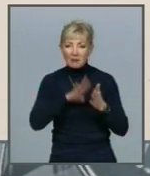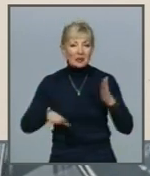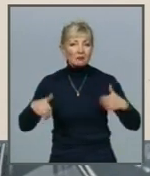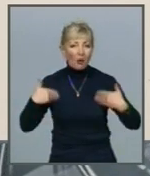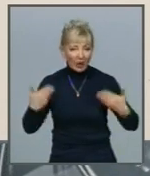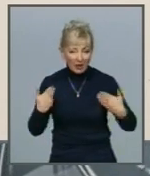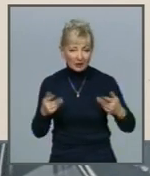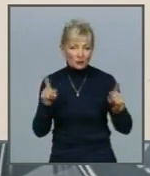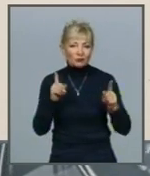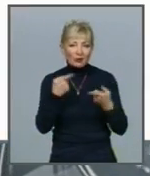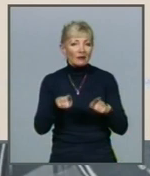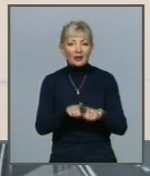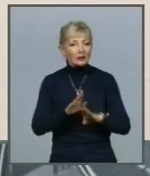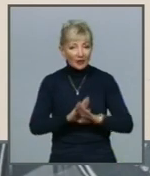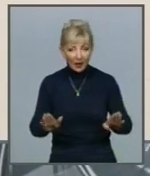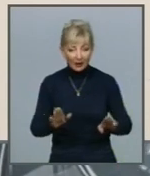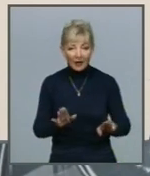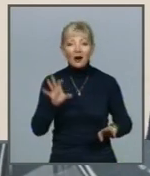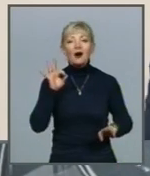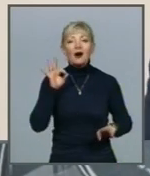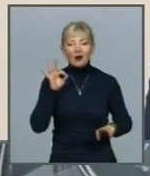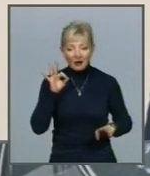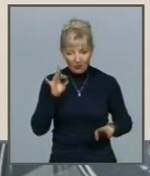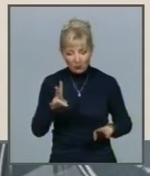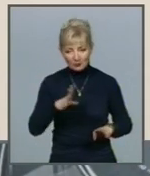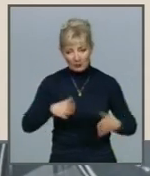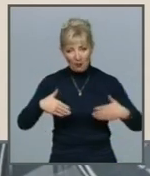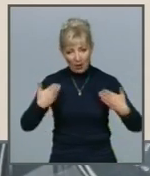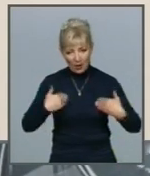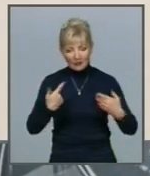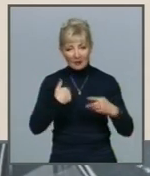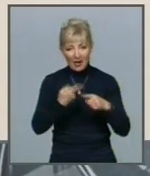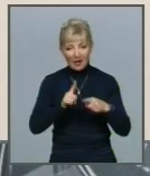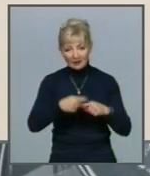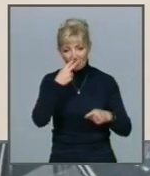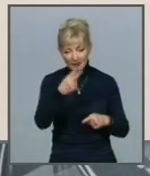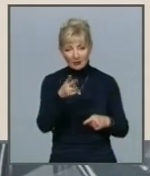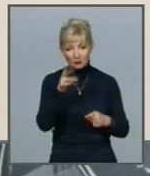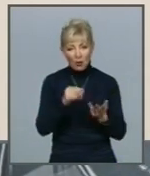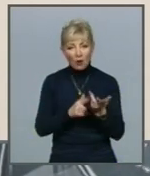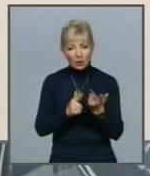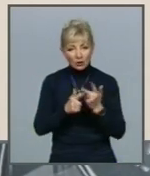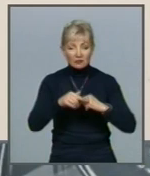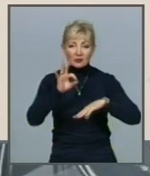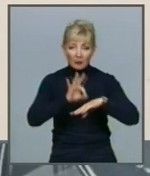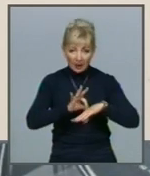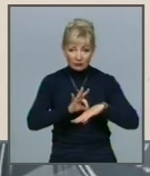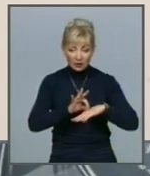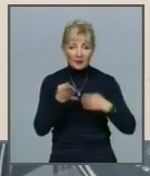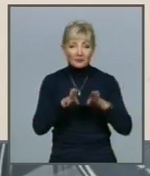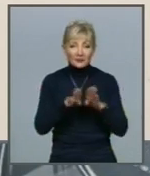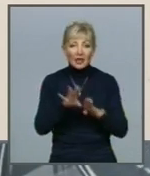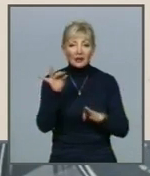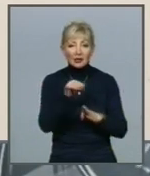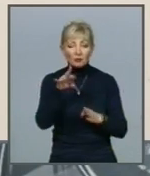щось не так з карантином вихідного дня Він спрацював і це ми бачимо по цифрах, як по кількості захворівших, так і по